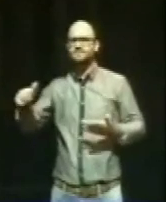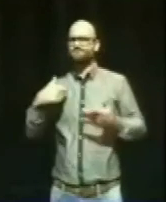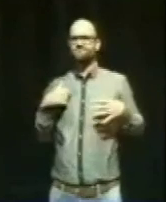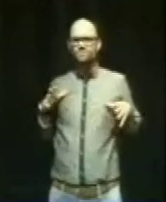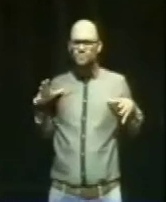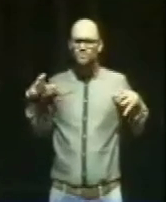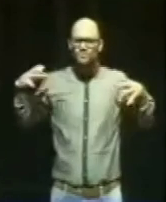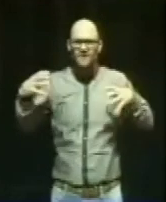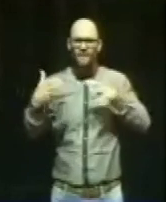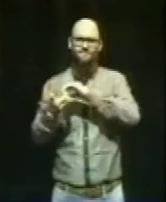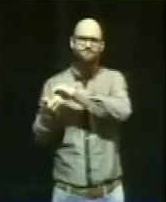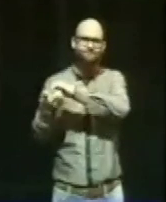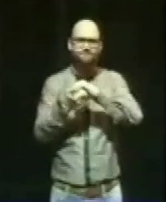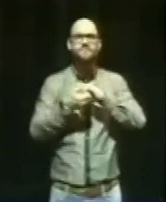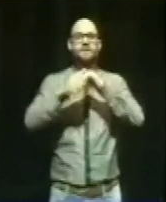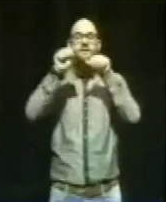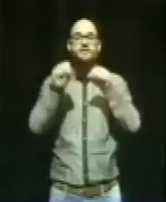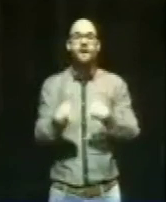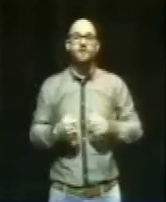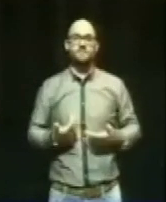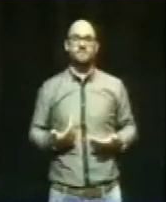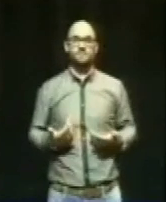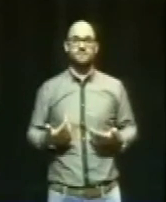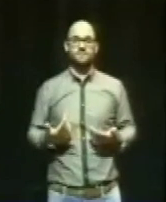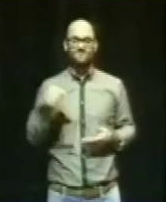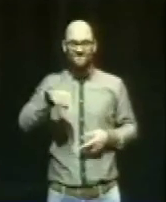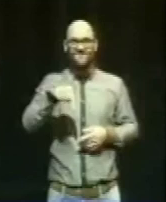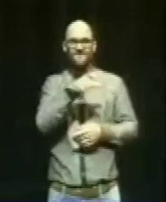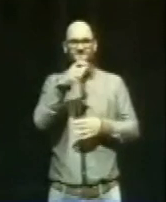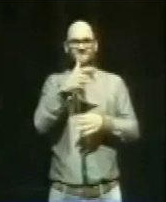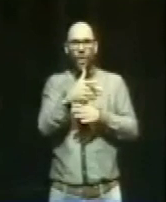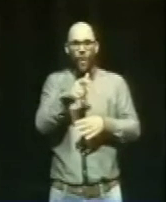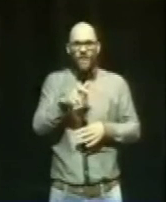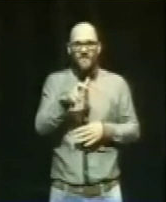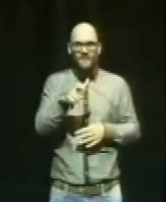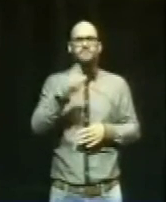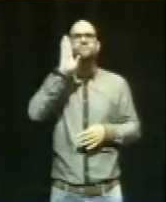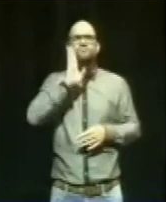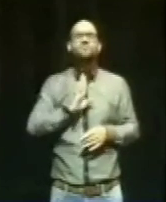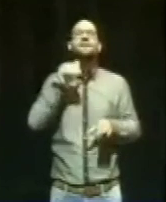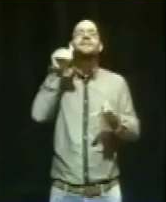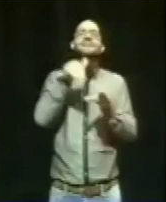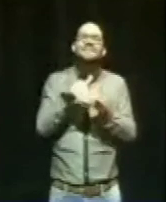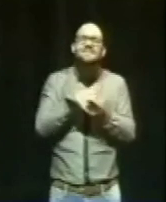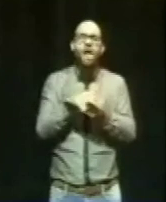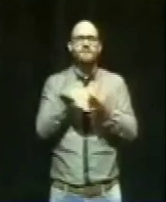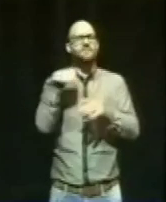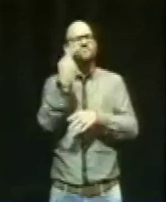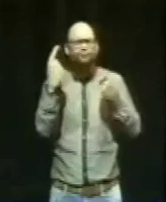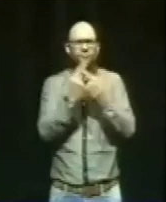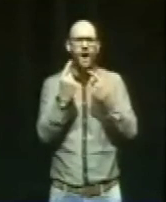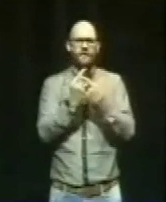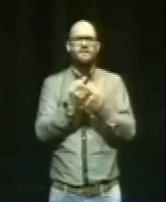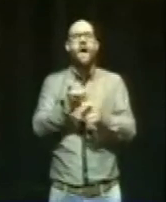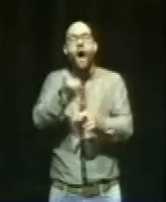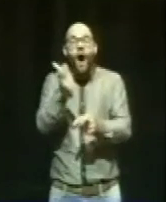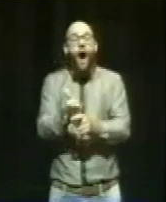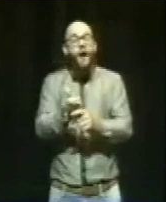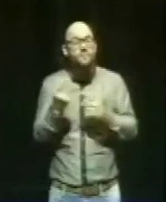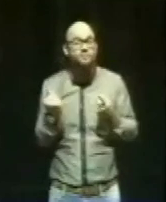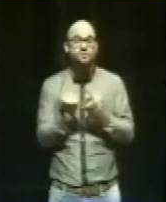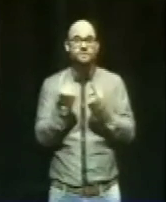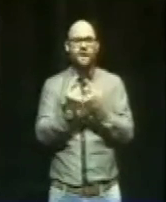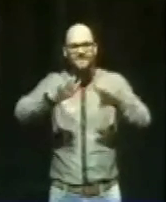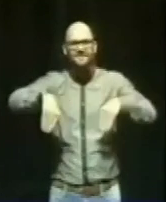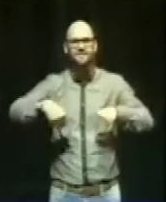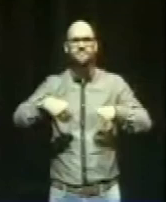an einen Strang ziehen können. Lasst uns dieses Wochenende inhaltlich streiten, hart streiten um die Sache, um die richtige Sache